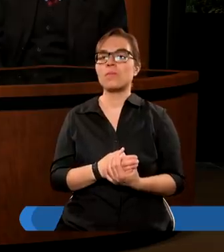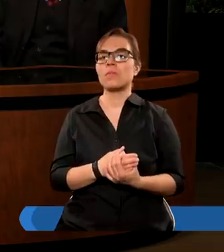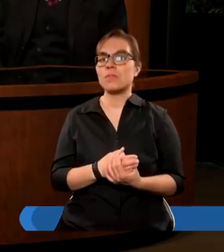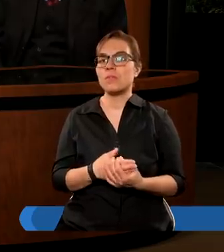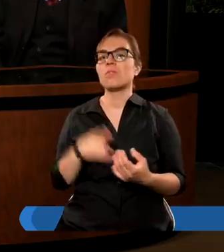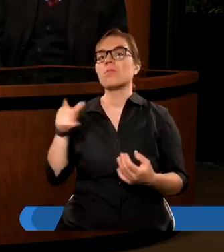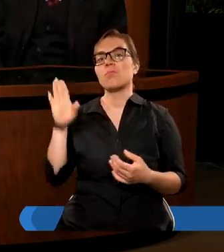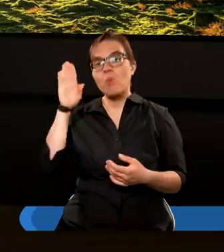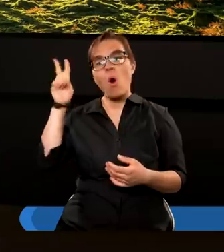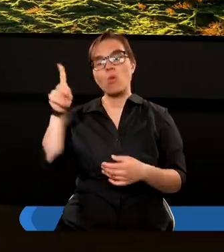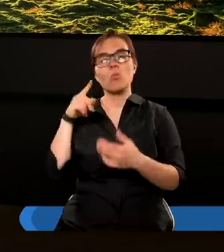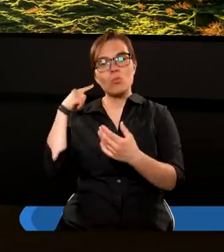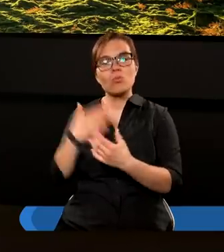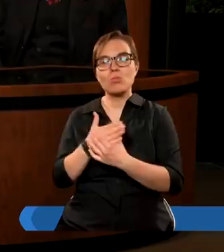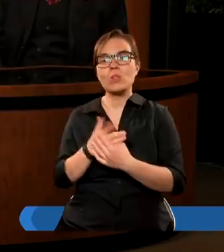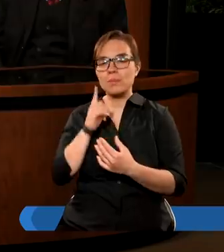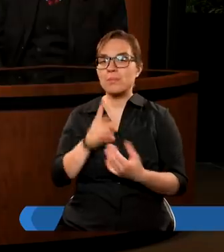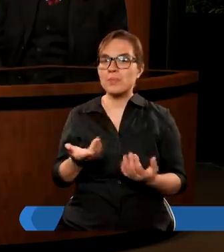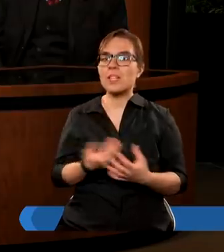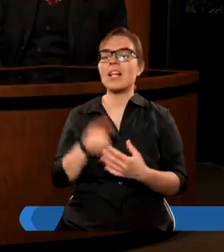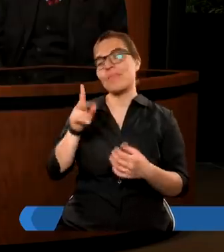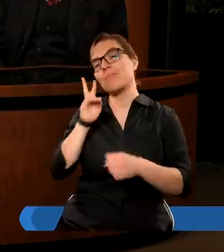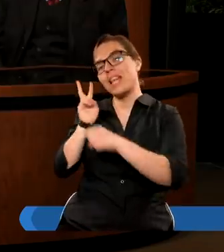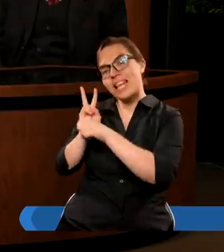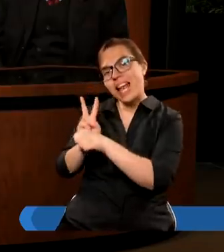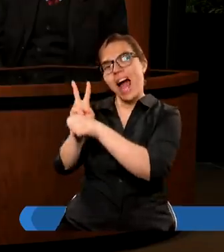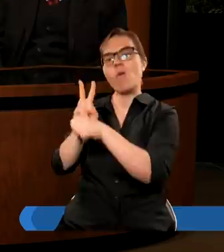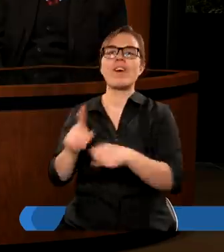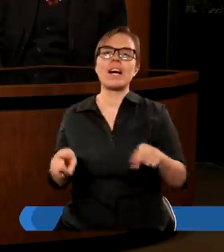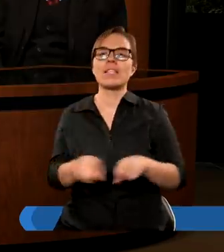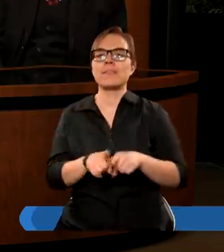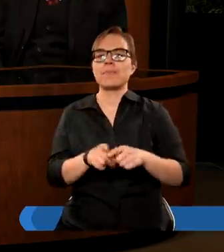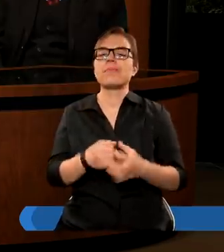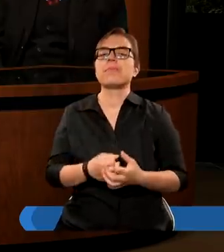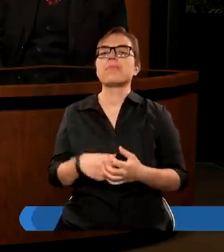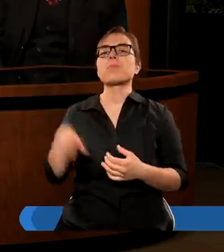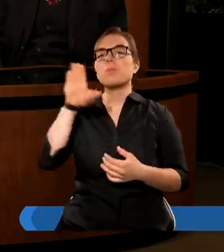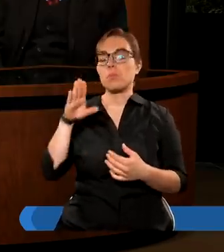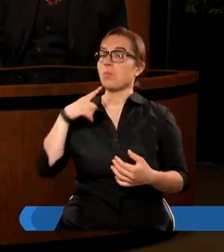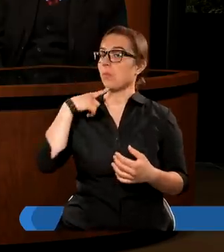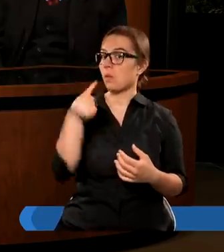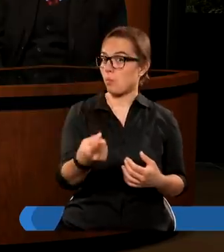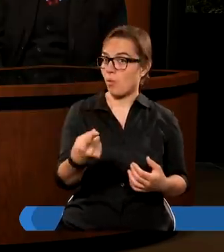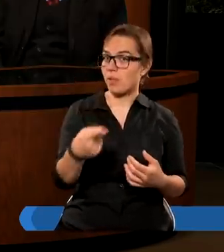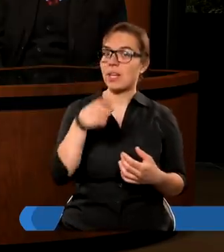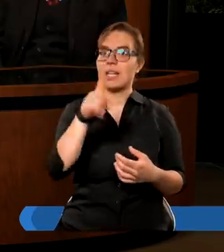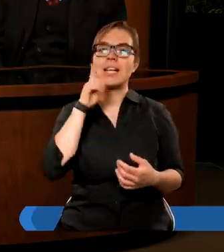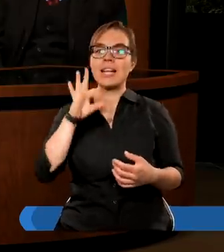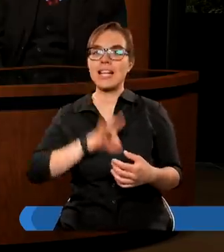Na posłuszeństwie. Może jeszcze też na zaufaniu, bo Bóg mu powiedział, że ma tego syna